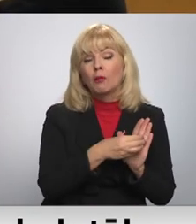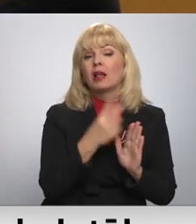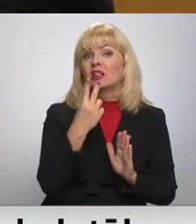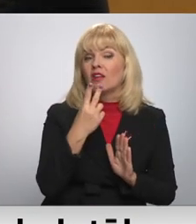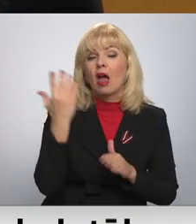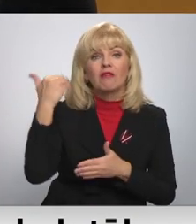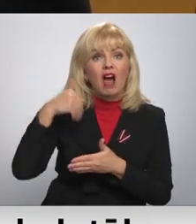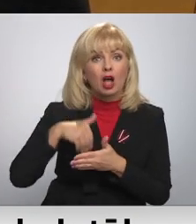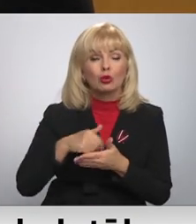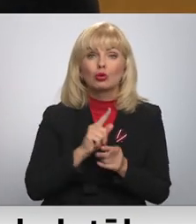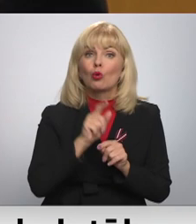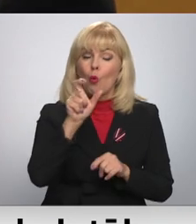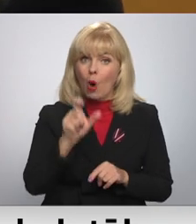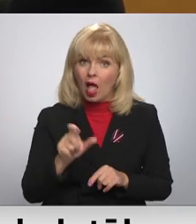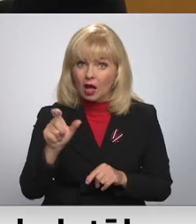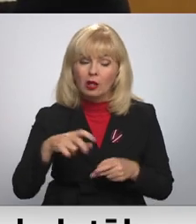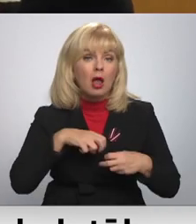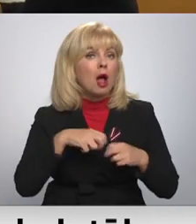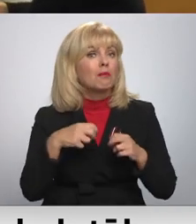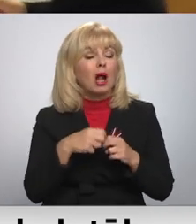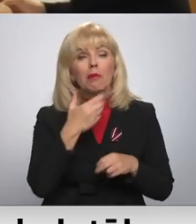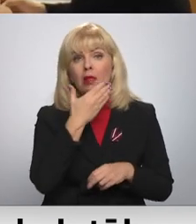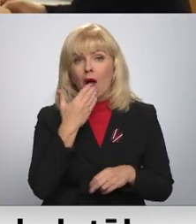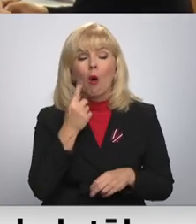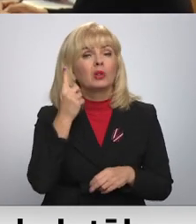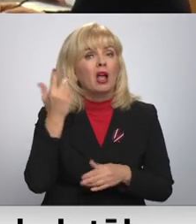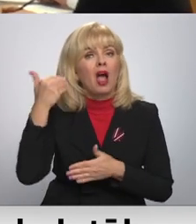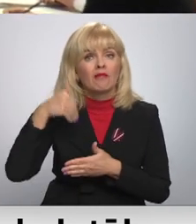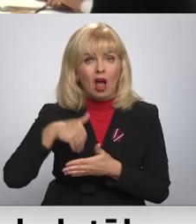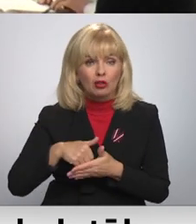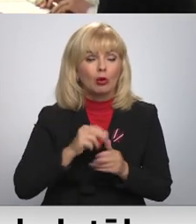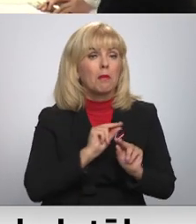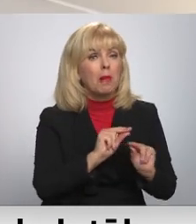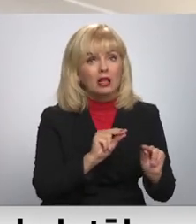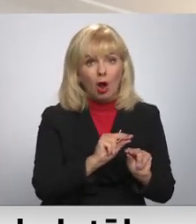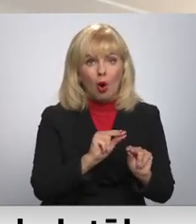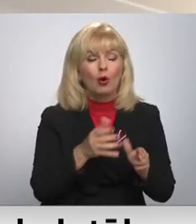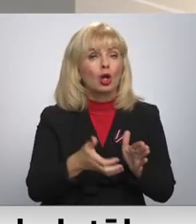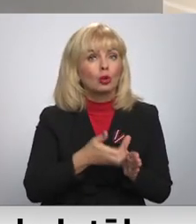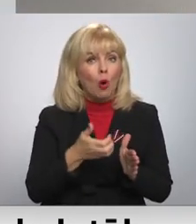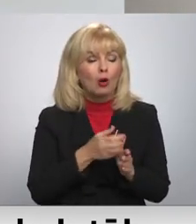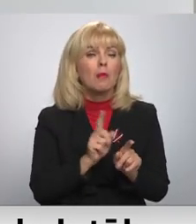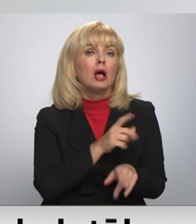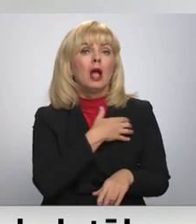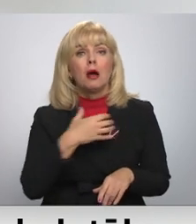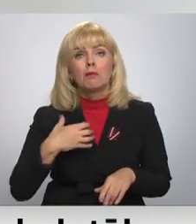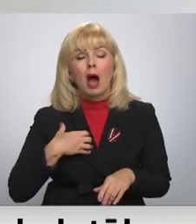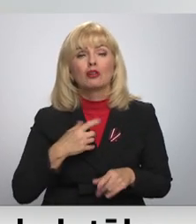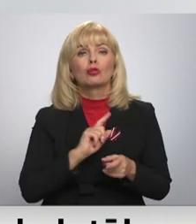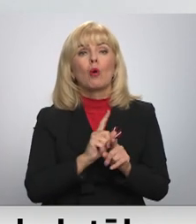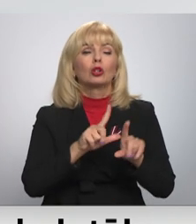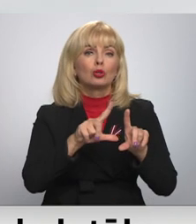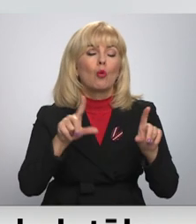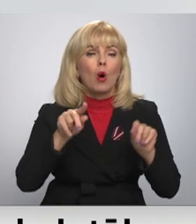diviem vēstures skolotājiem, un problēma jau nēsot tikai ar vēstures pedagogu trūkumu. Pašvaldību cilvēki, skolu